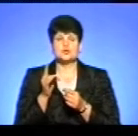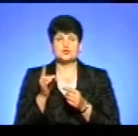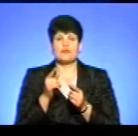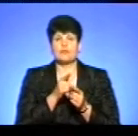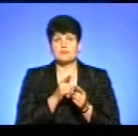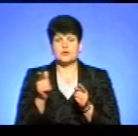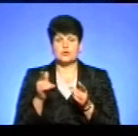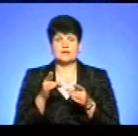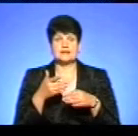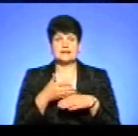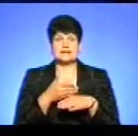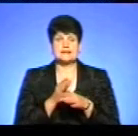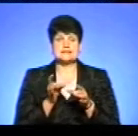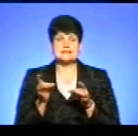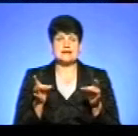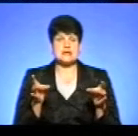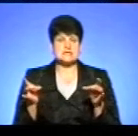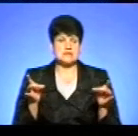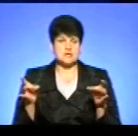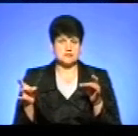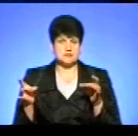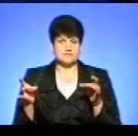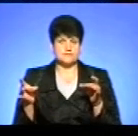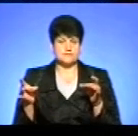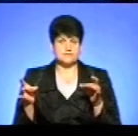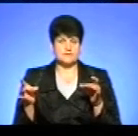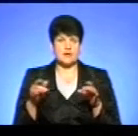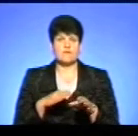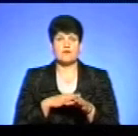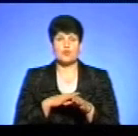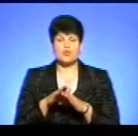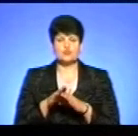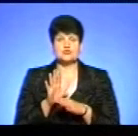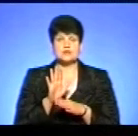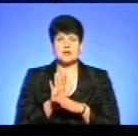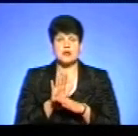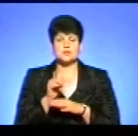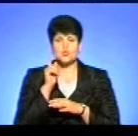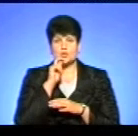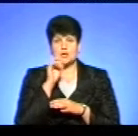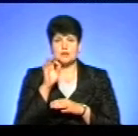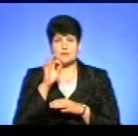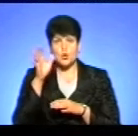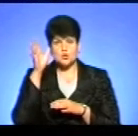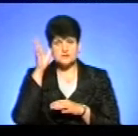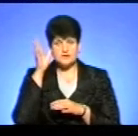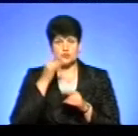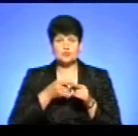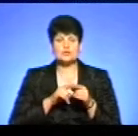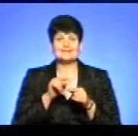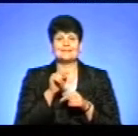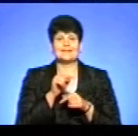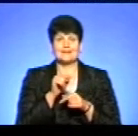період децентралізації і виконуючи наказ України про освіту, такий